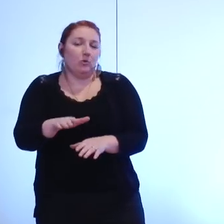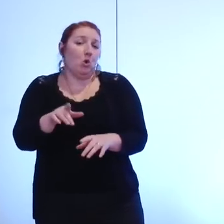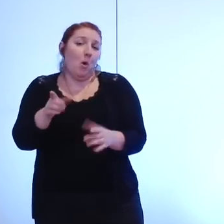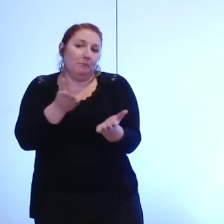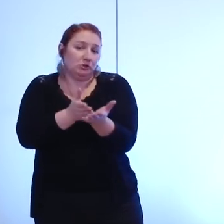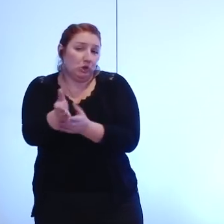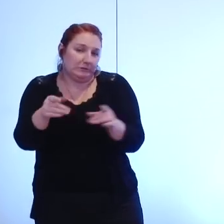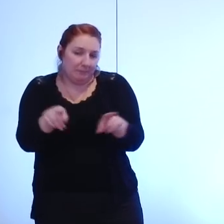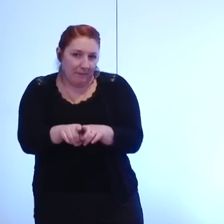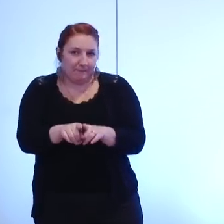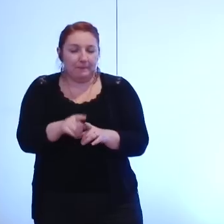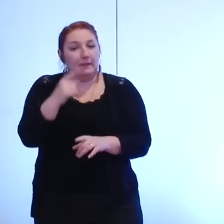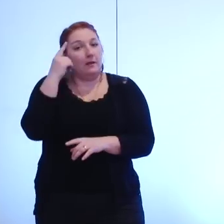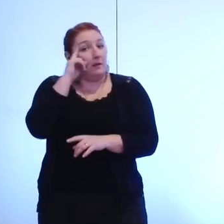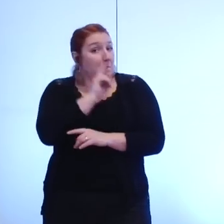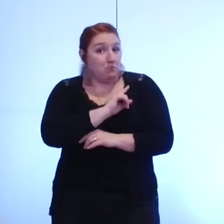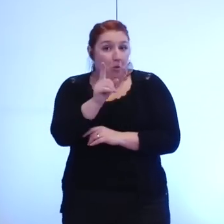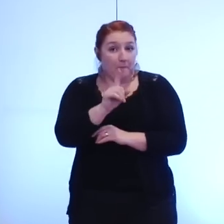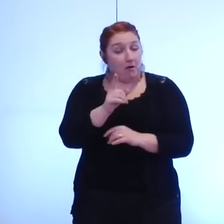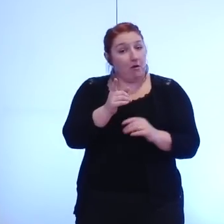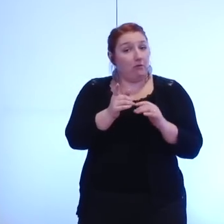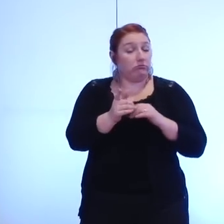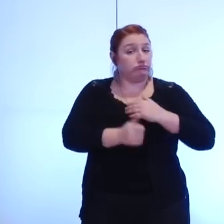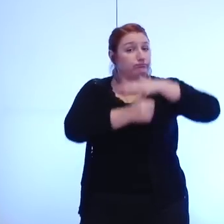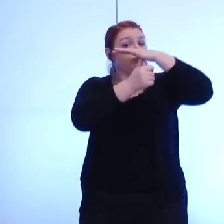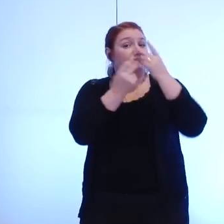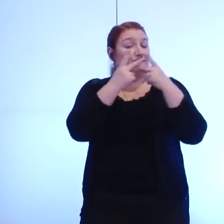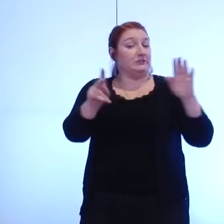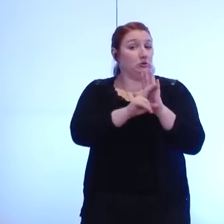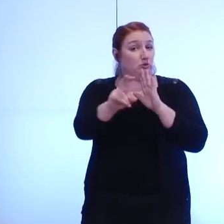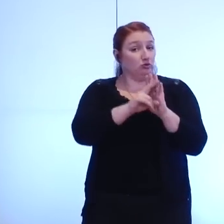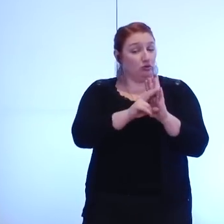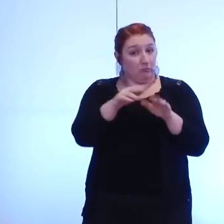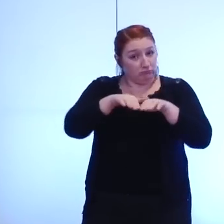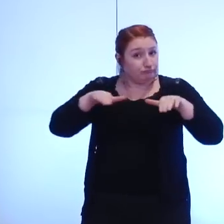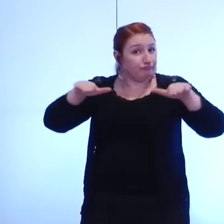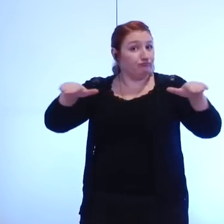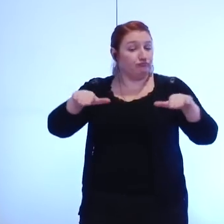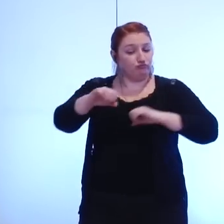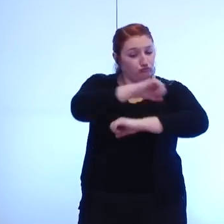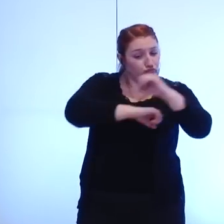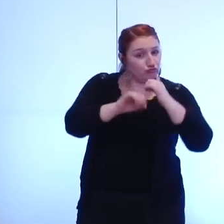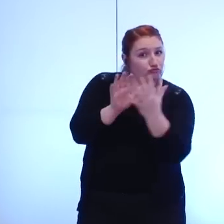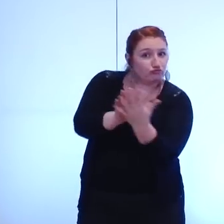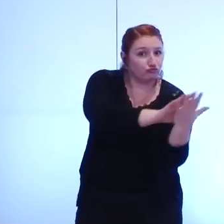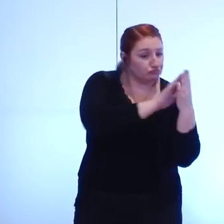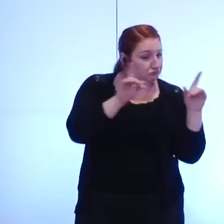incompatible que la ville centre puisse elle aussi mettre en place des dispositifs qui lui permettent d'apporter au débat et de